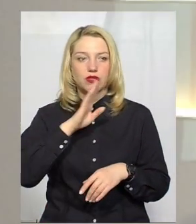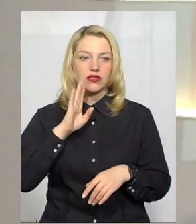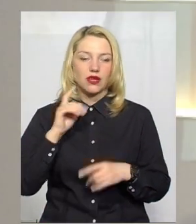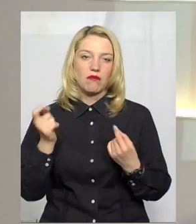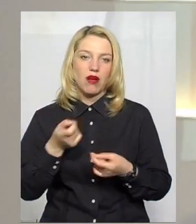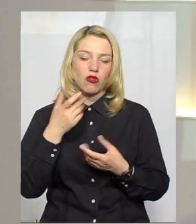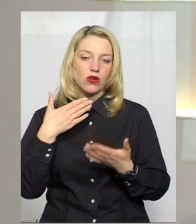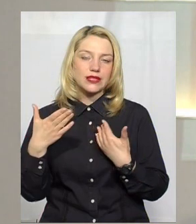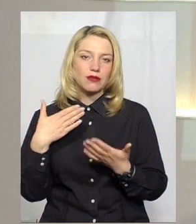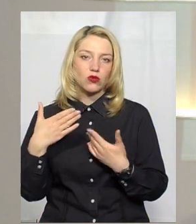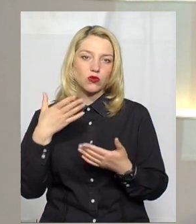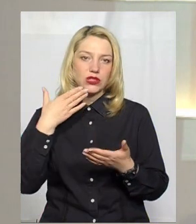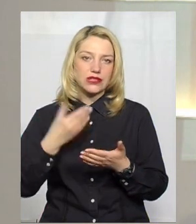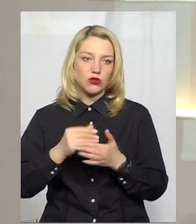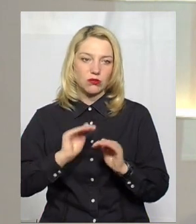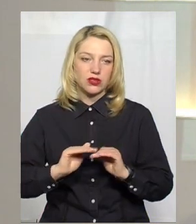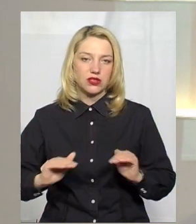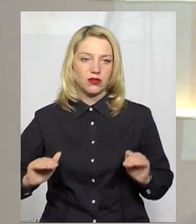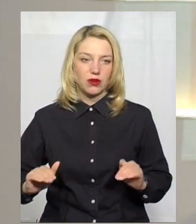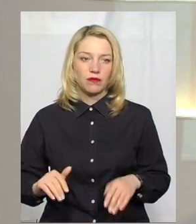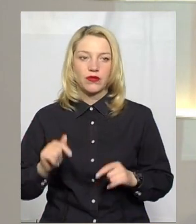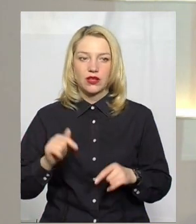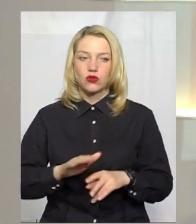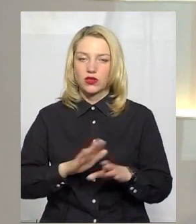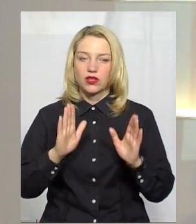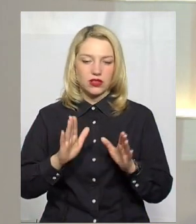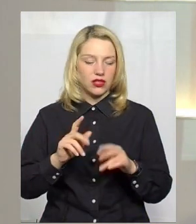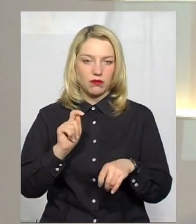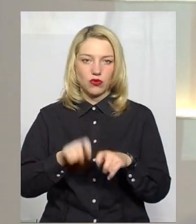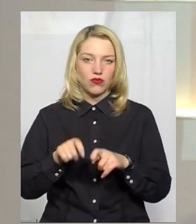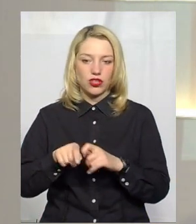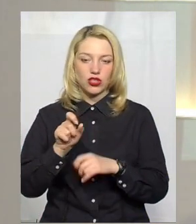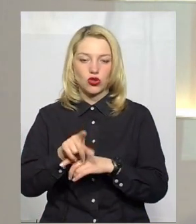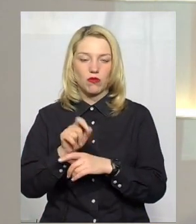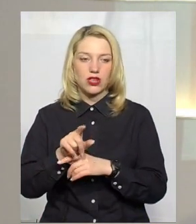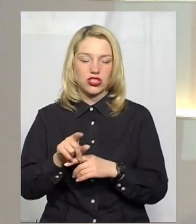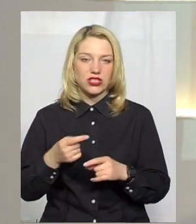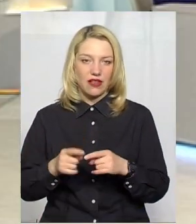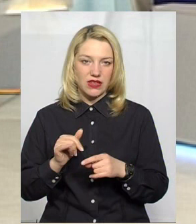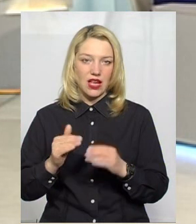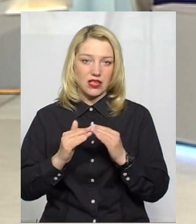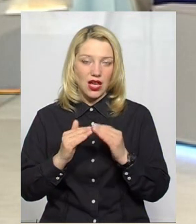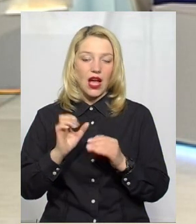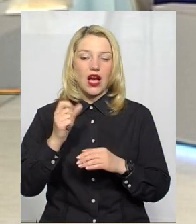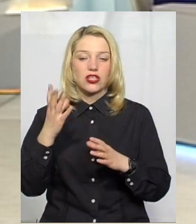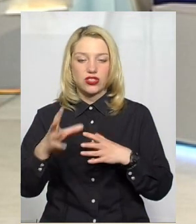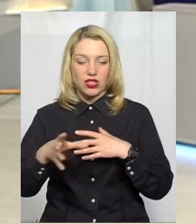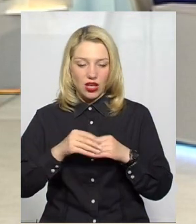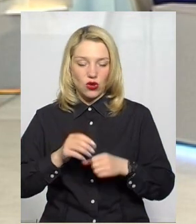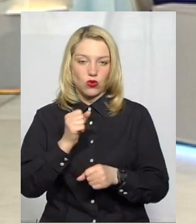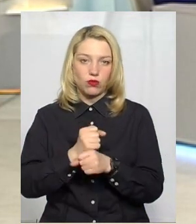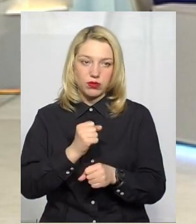спілкуються з дітьми. Тут не тільки перевірити домашні завдання, а ще і робити, разом